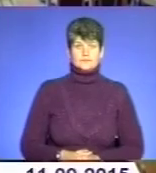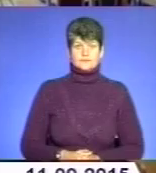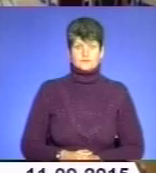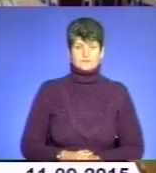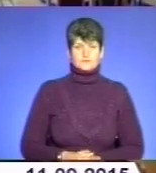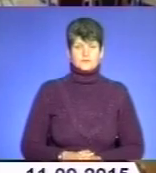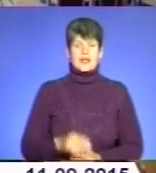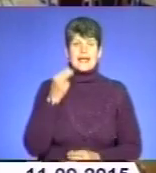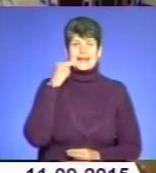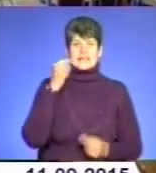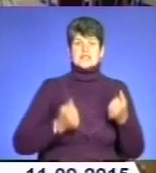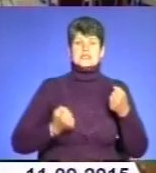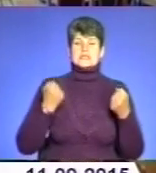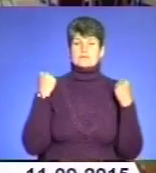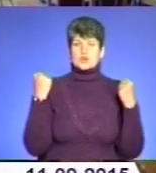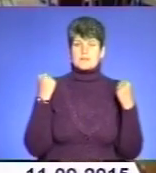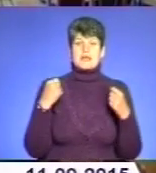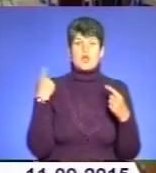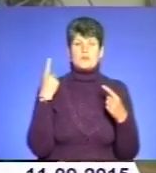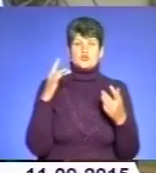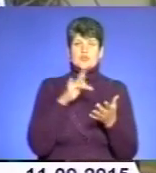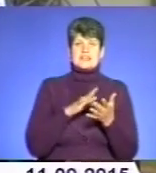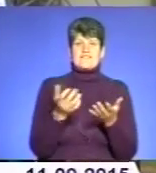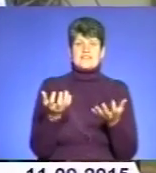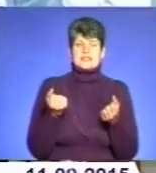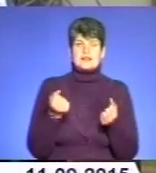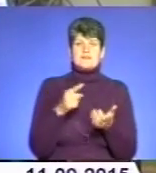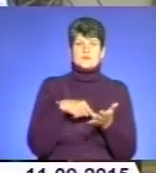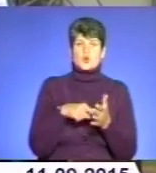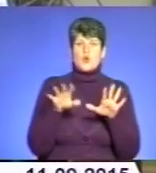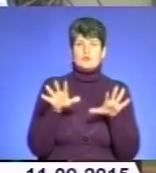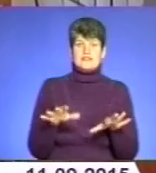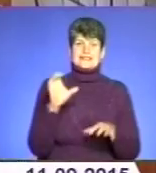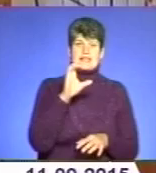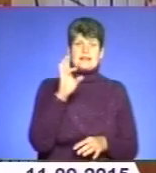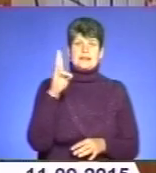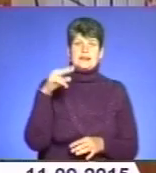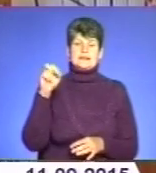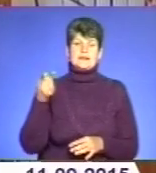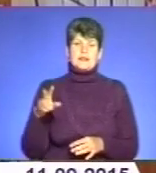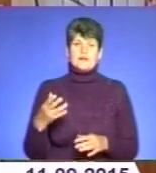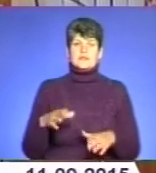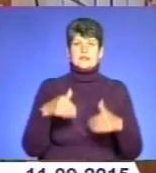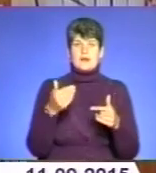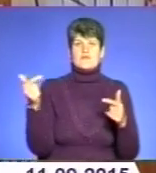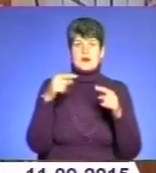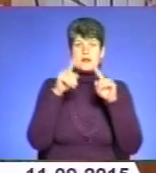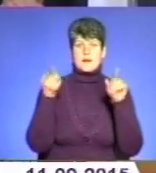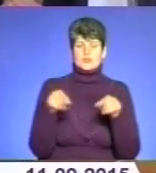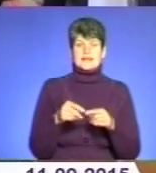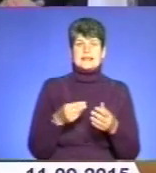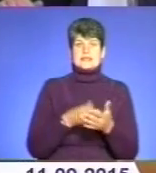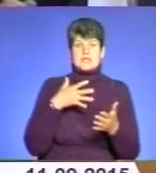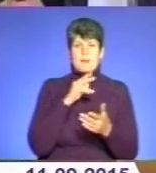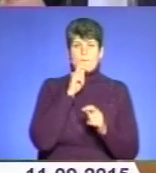Кращі спортсмени обласного центру отримали нагороди від міського голови Тернополя Сергія Надала. Він вручив спортсменам грамоти та цінні подарунки.